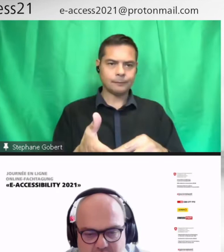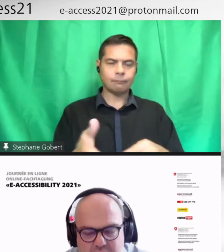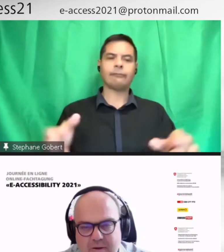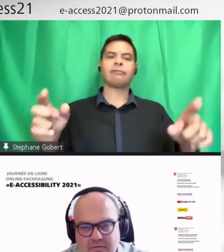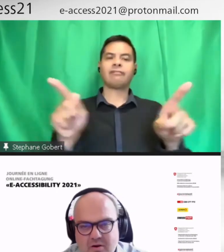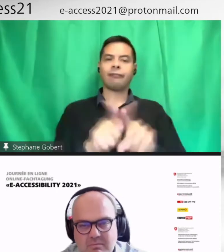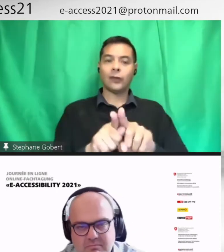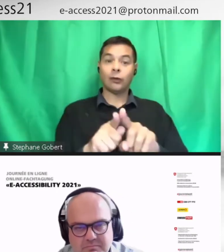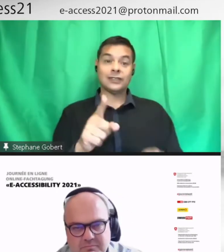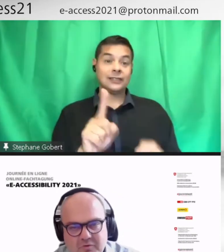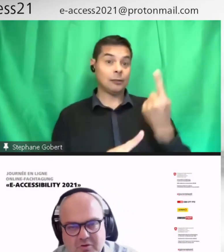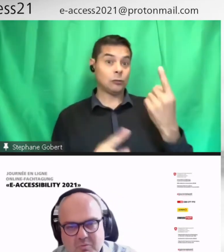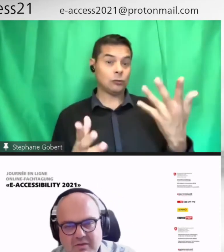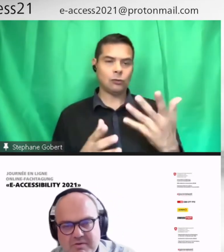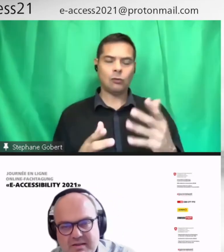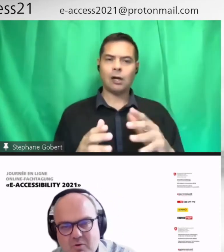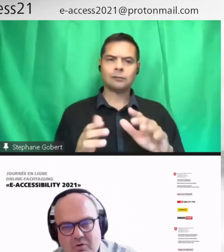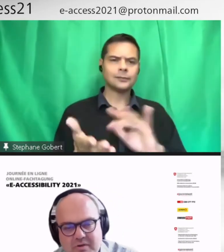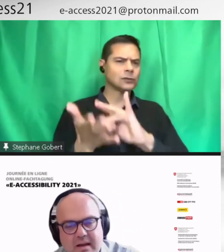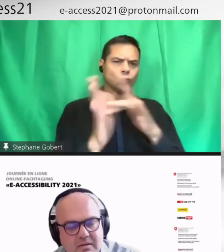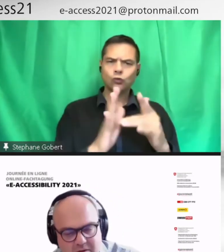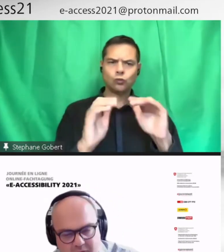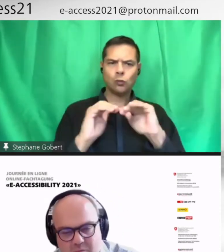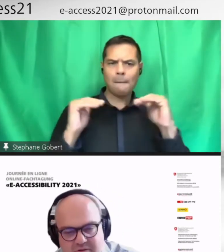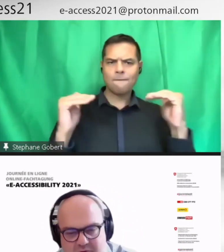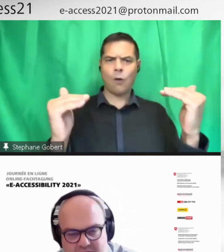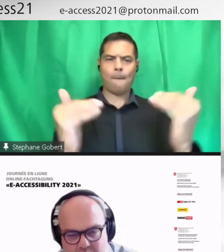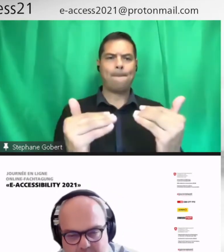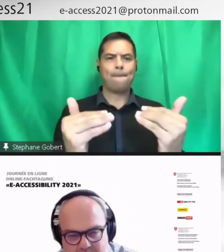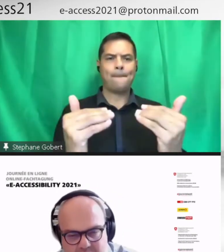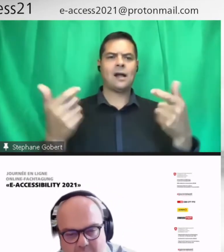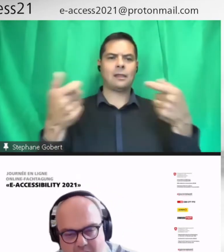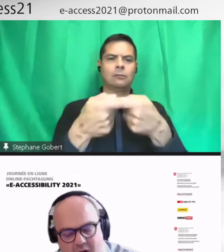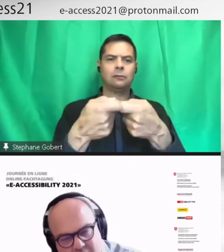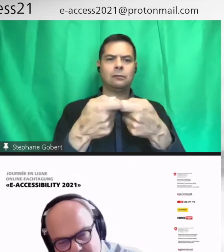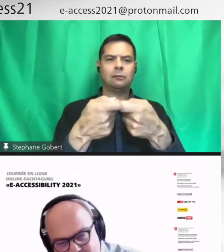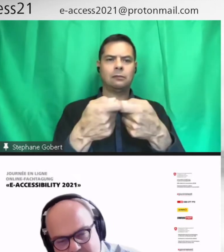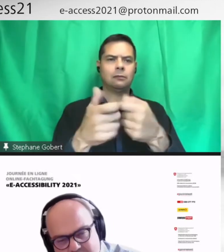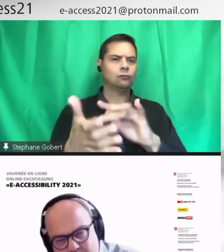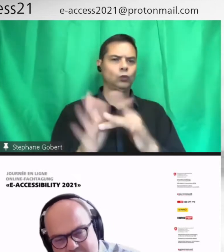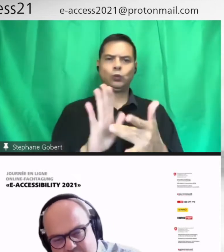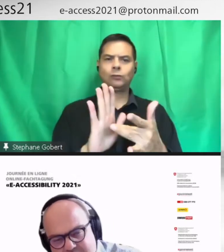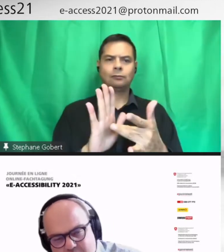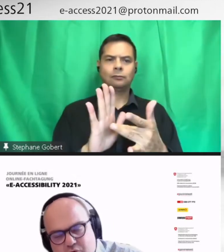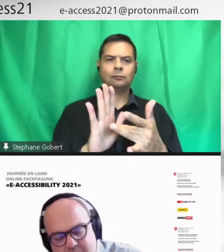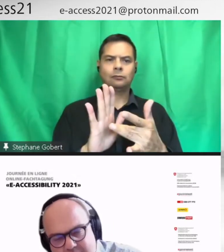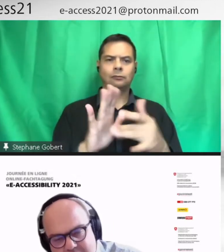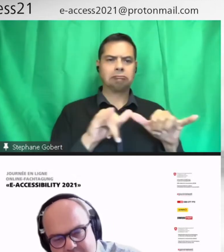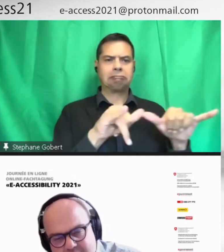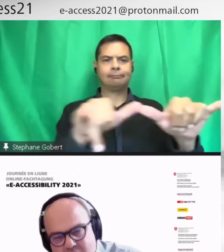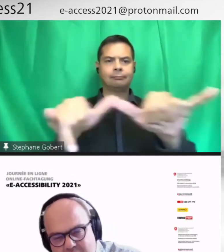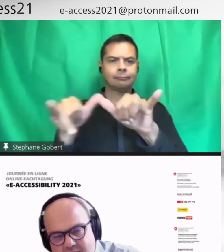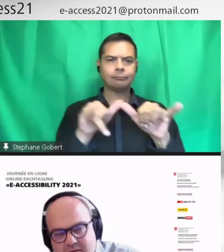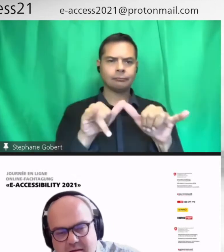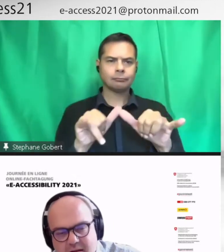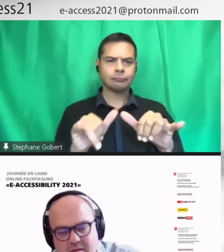toutes les plateformes. Donc, le moyen d'enseignement qu'on a pu se tourner sur toutes les plateformes. J'ai vu des moyens d'enseignement numériques qu'on